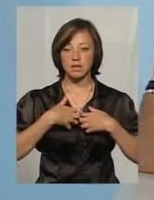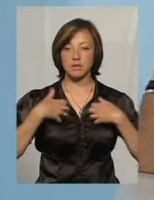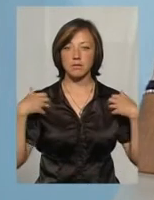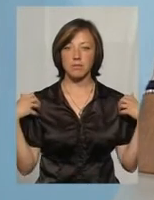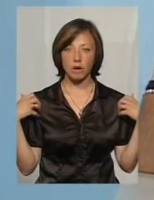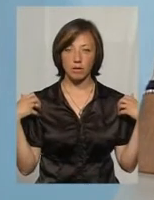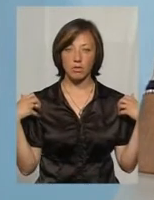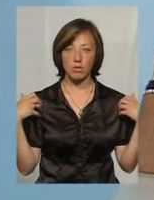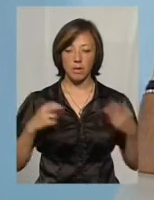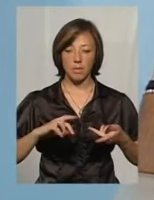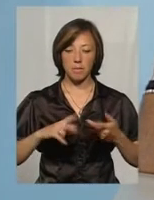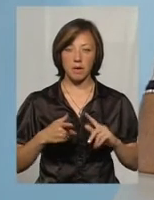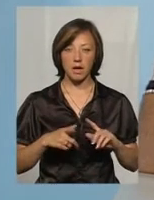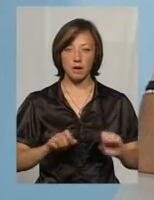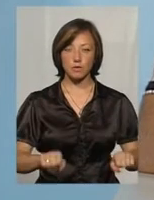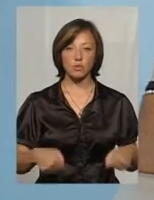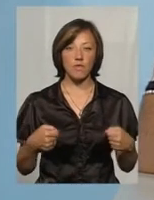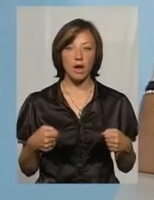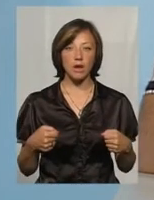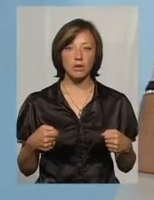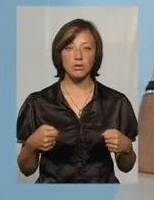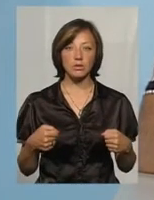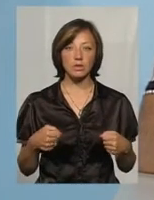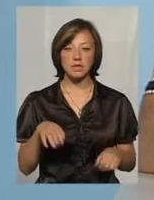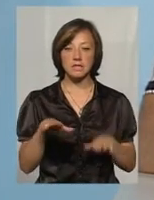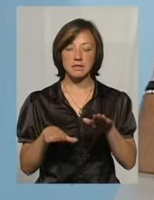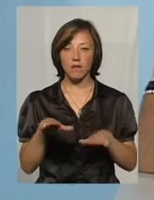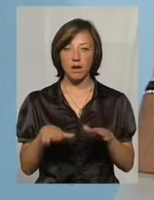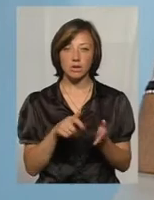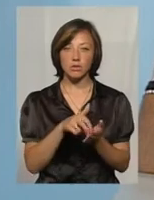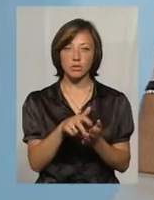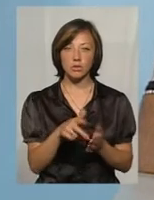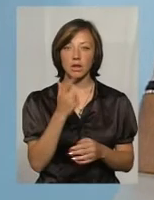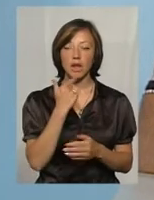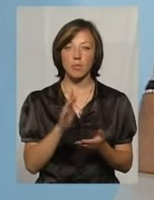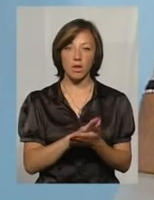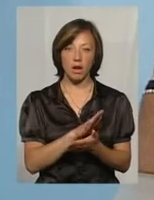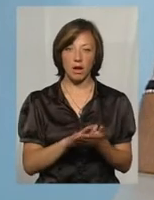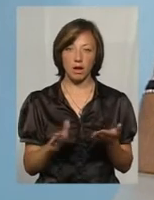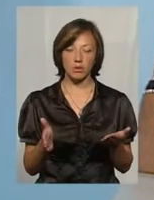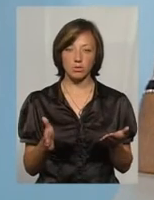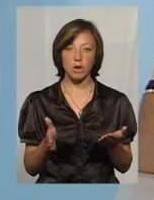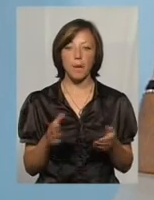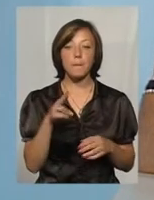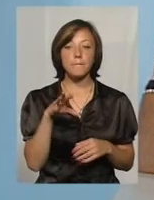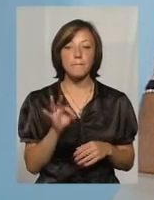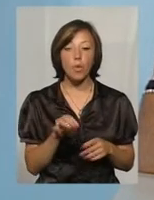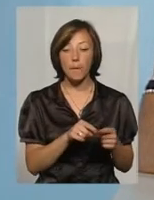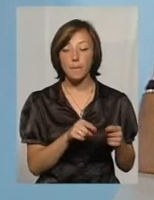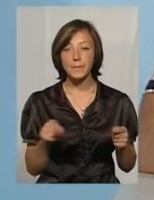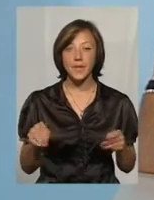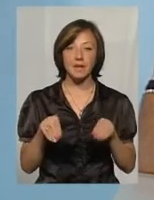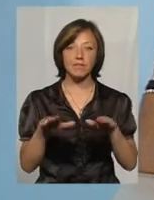одежу, перезуваються, зважуються, йдуть на працювання гемодіалізу. По мірі того, як буде